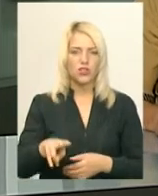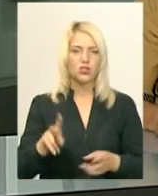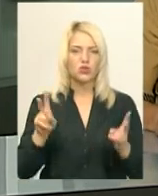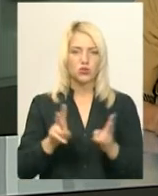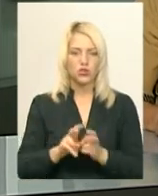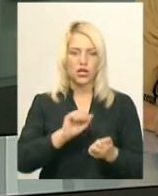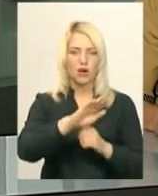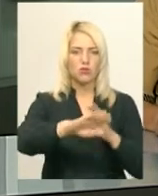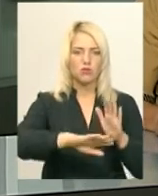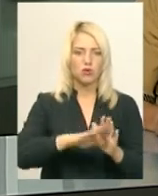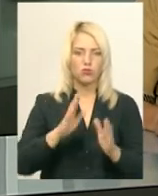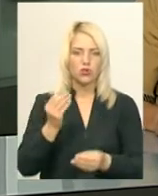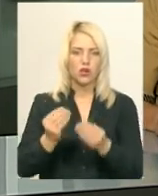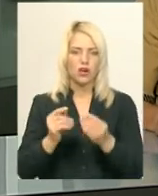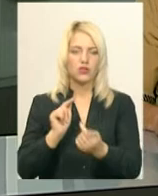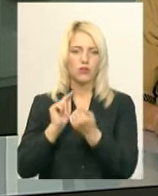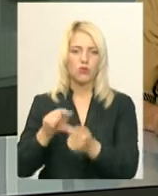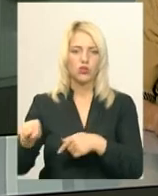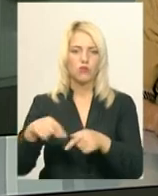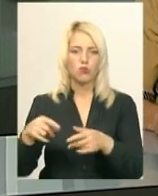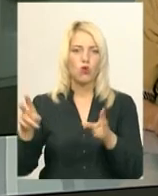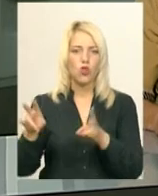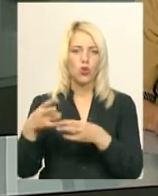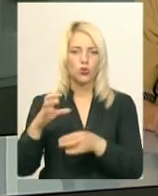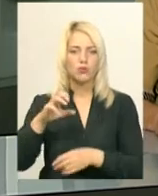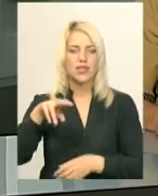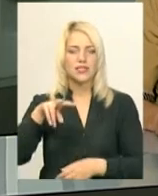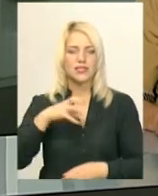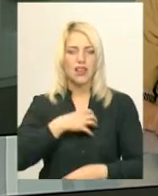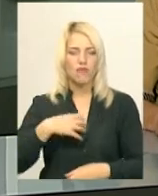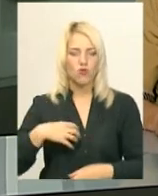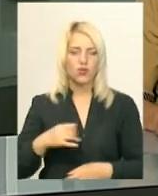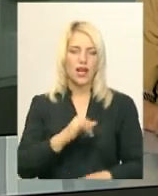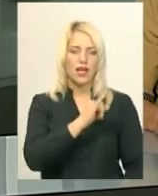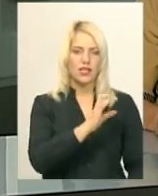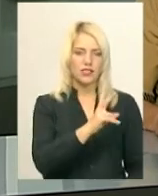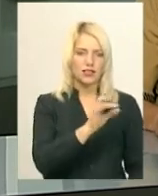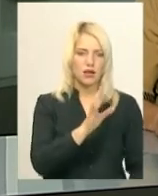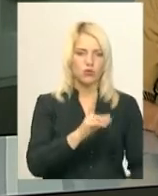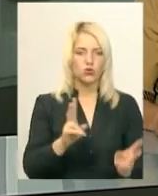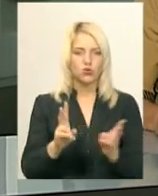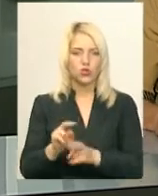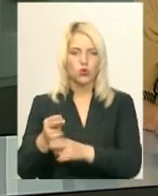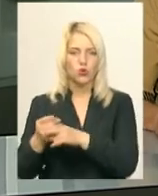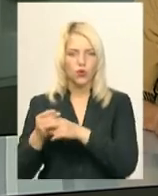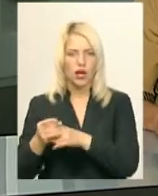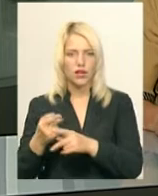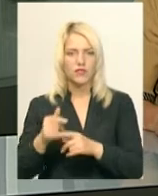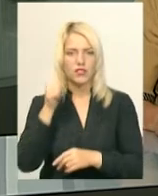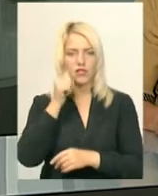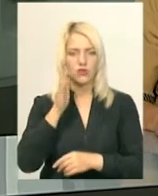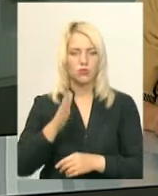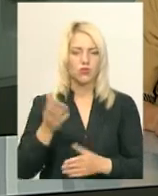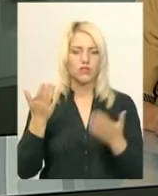фортеця гратиме проти футбольного клубу «Славута», а Теофіпольська «Іскра» зустрінеться Севка-Дунаївці. Гратимуть у вихідні